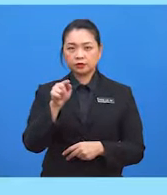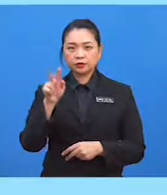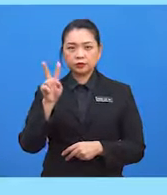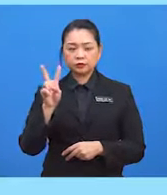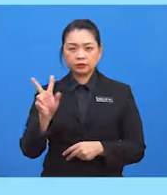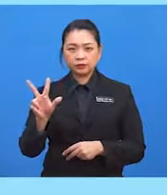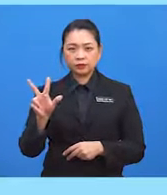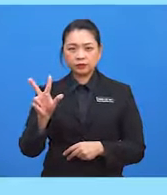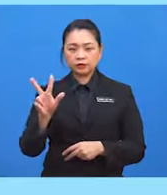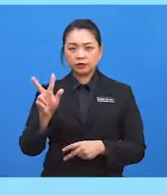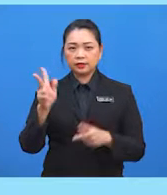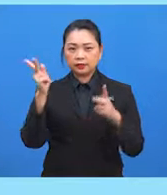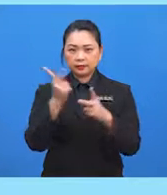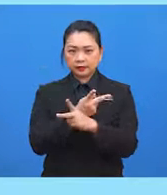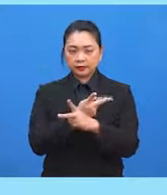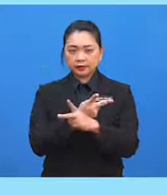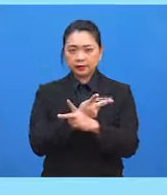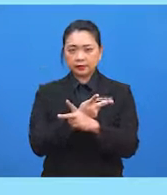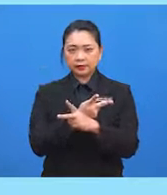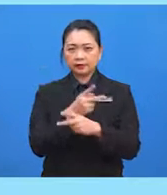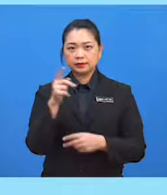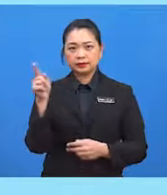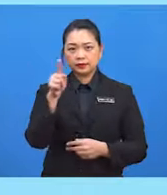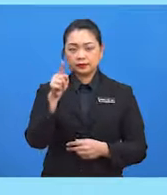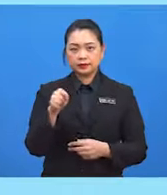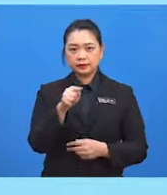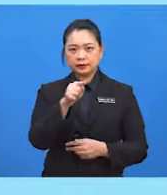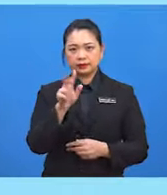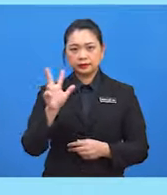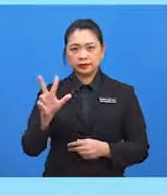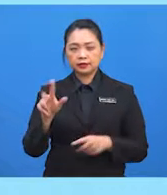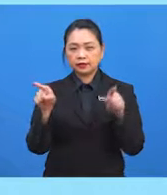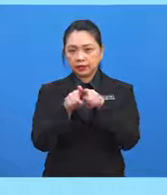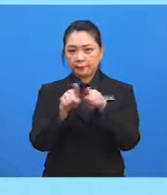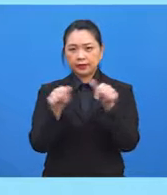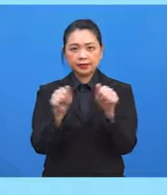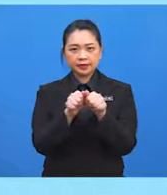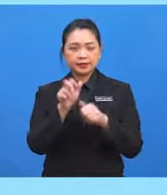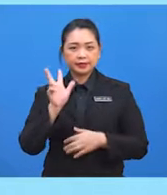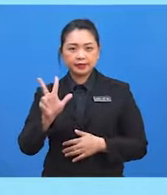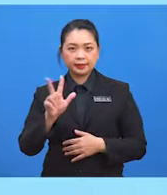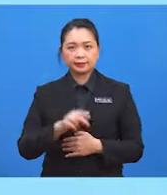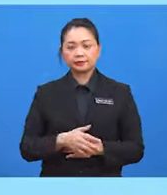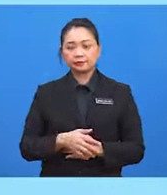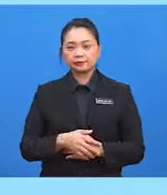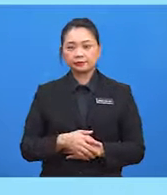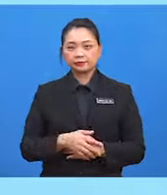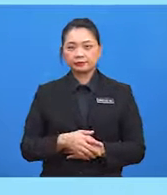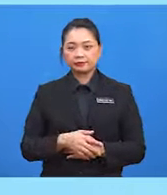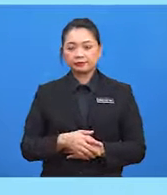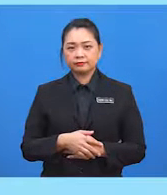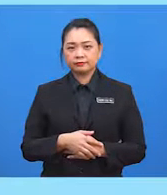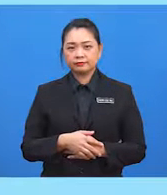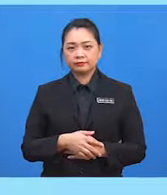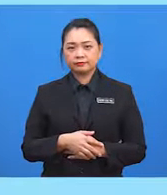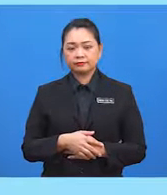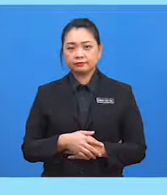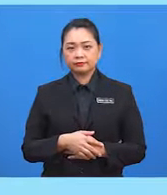dipermudahkan